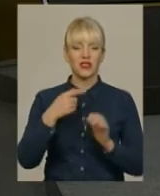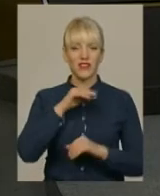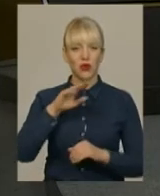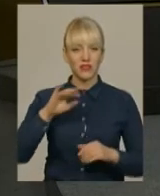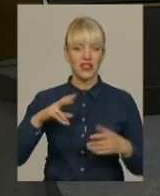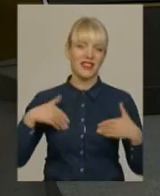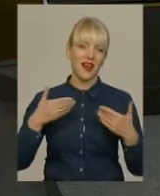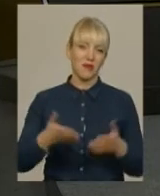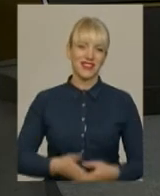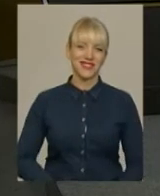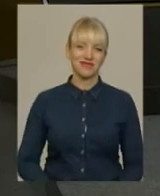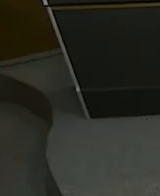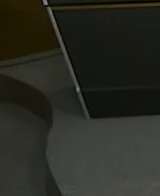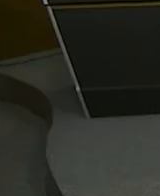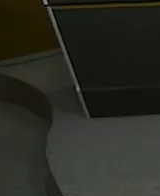спершу коротку про головне.